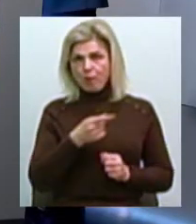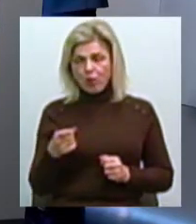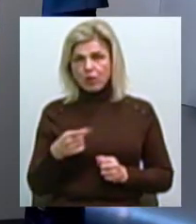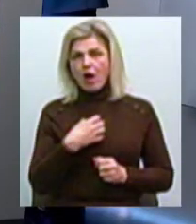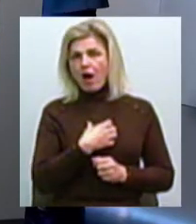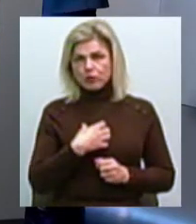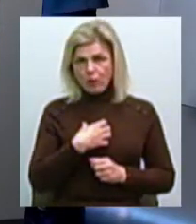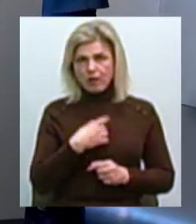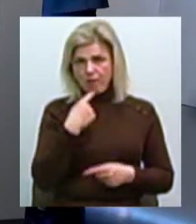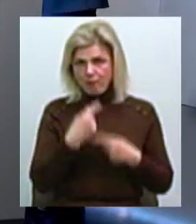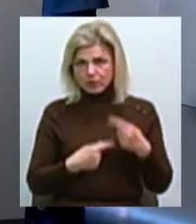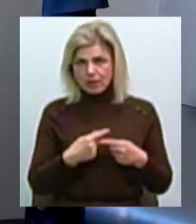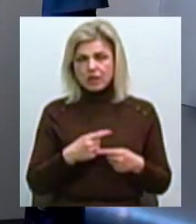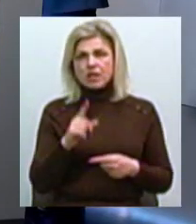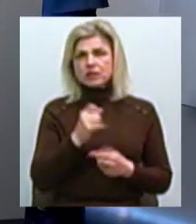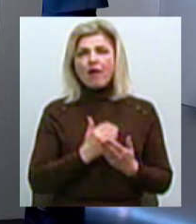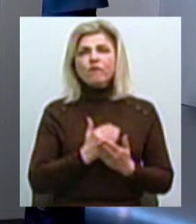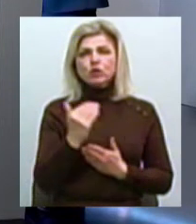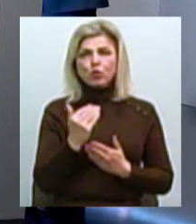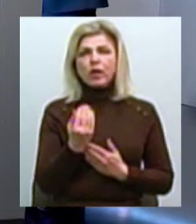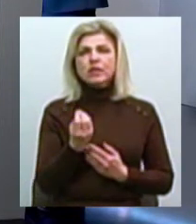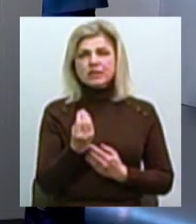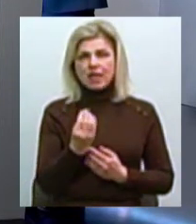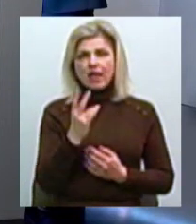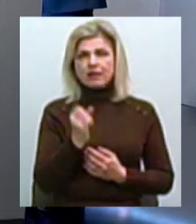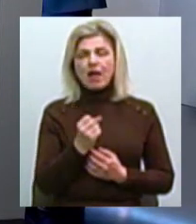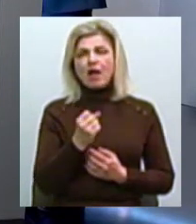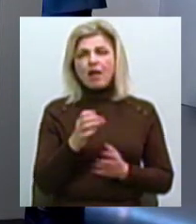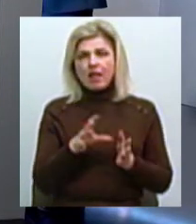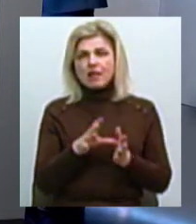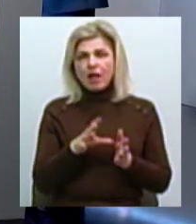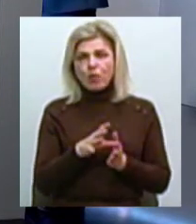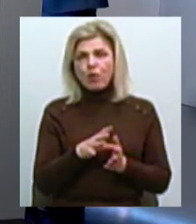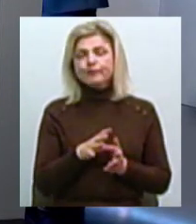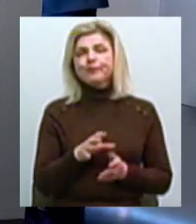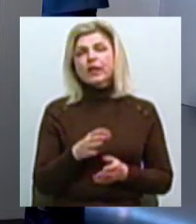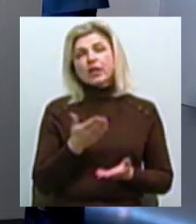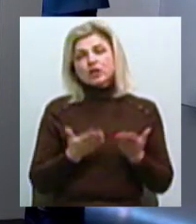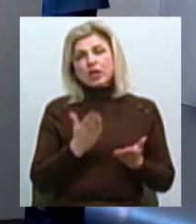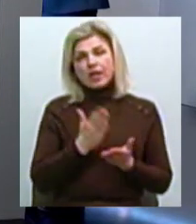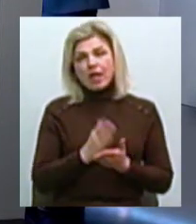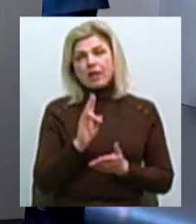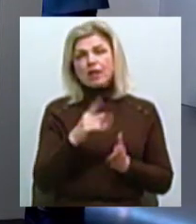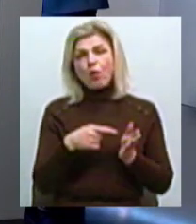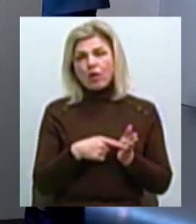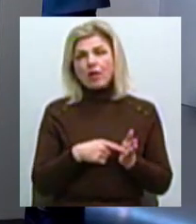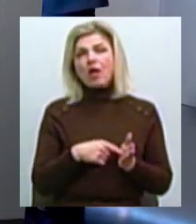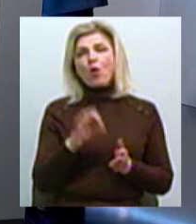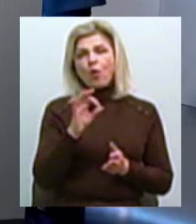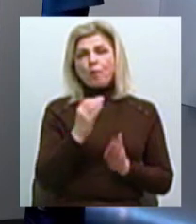постійно В першу чергу, через високу ціну традиційних енергоносіїв. Чи існують в Моголаєві програми з енергозбереженням?